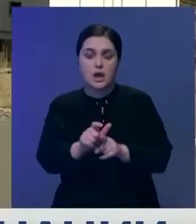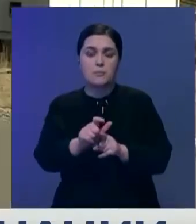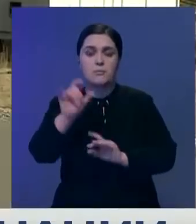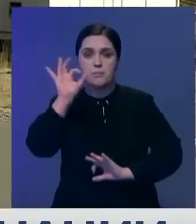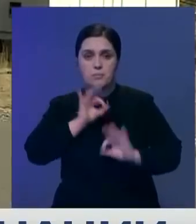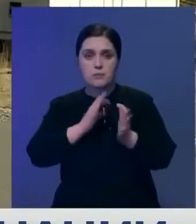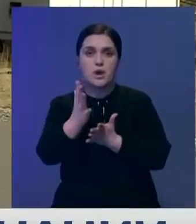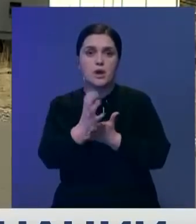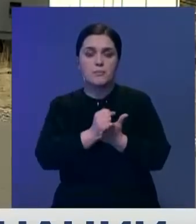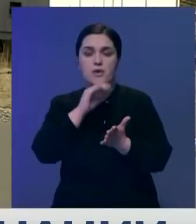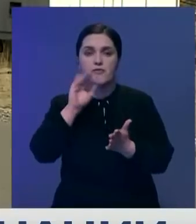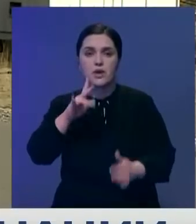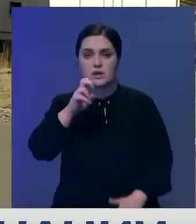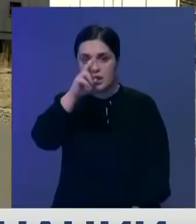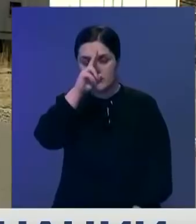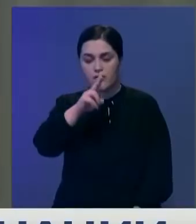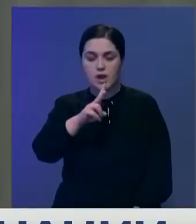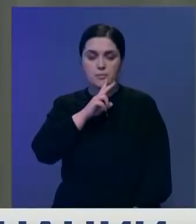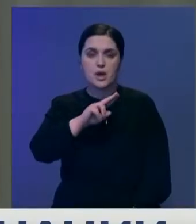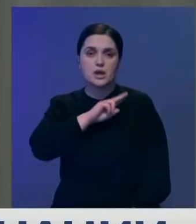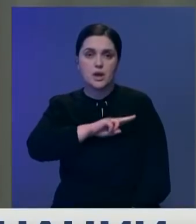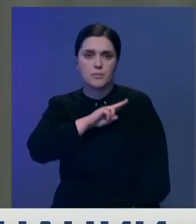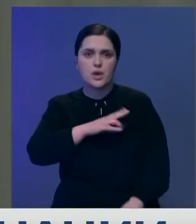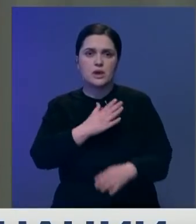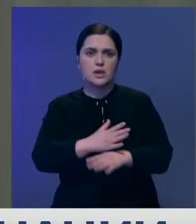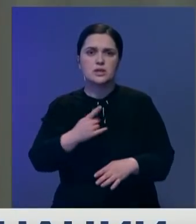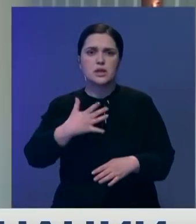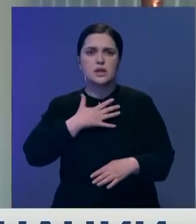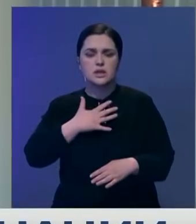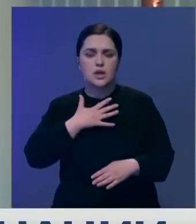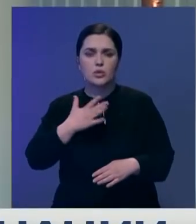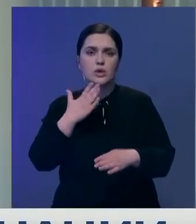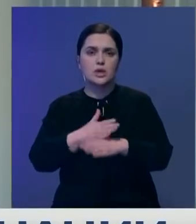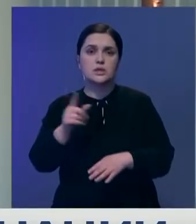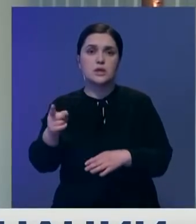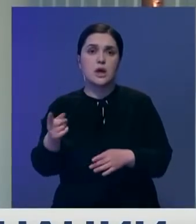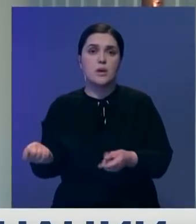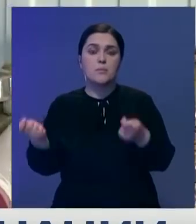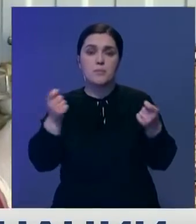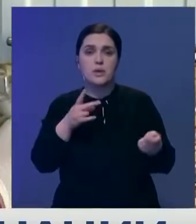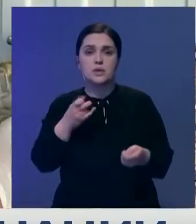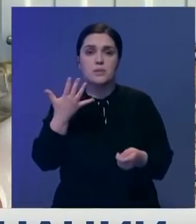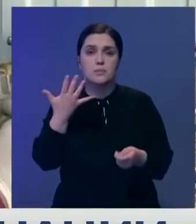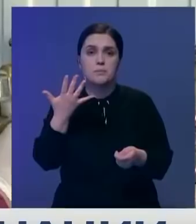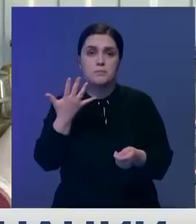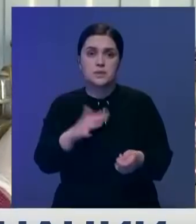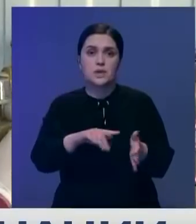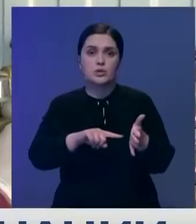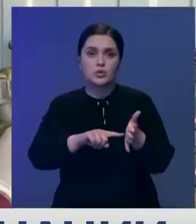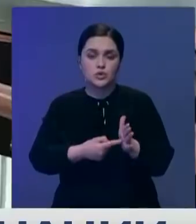средств, из которого хватит на два месяца, работает кислородная станция. Система его подачи рассчитана на 50 точек.